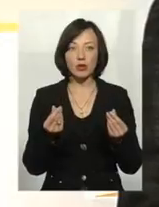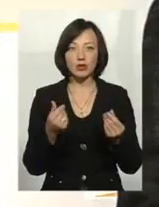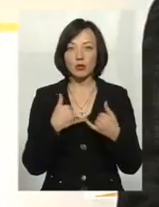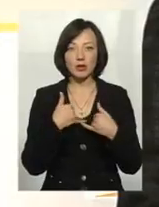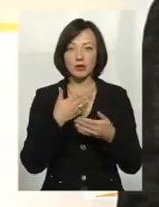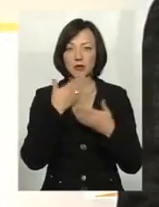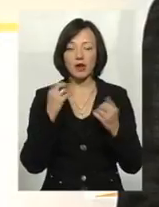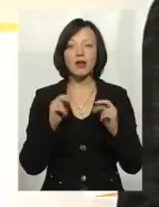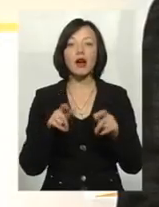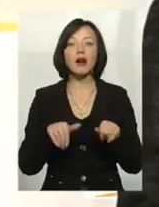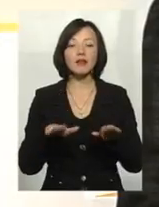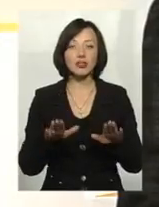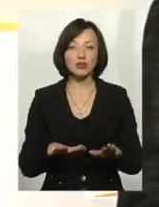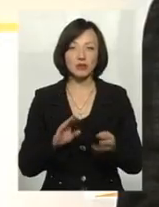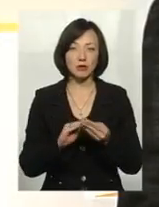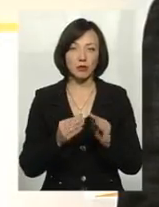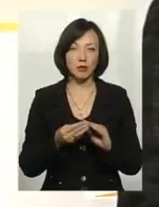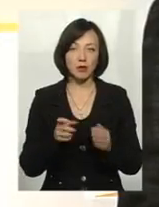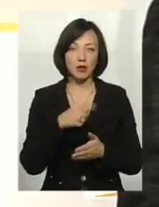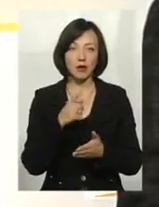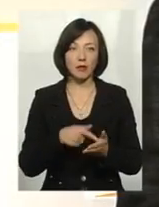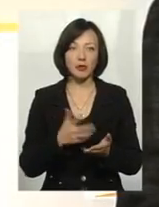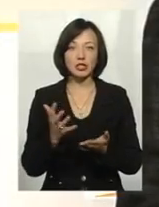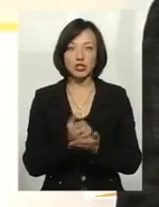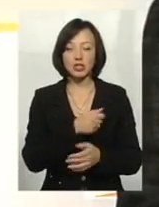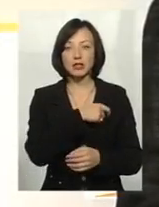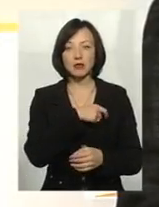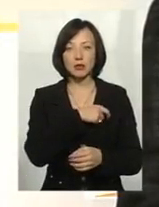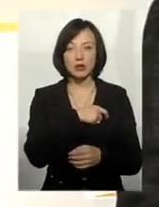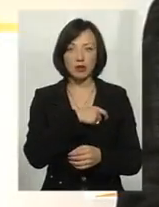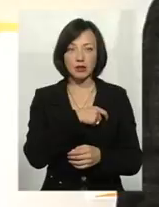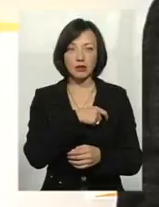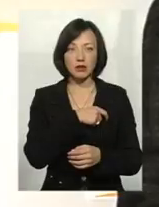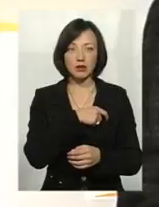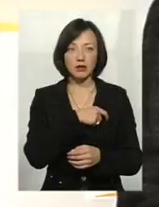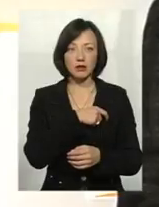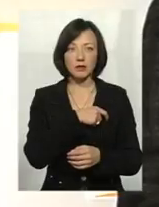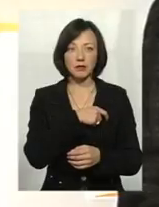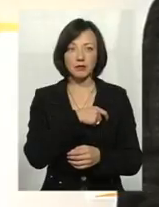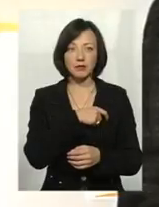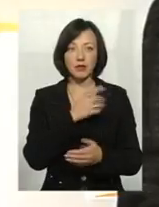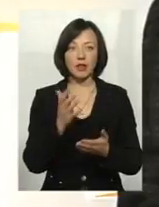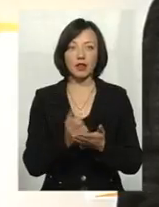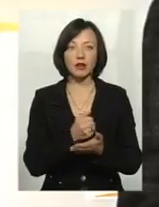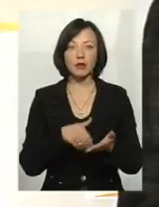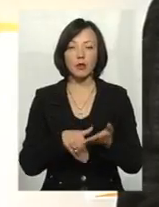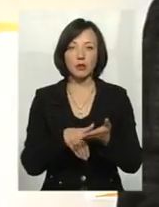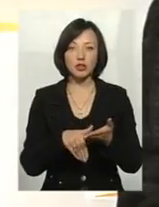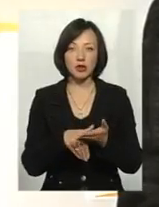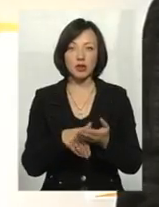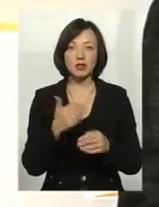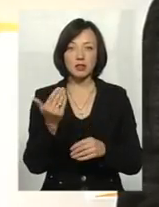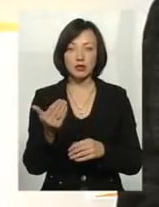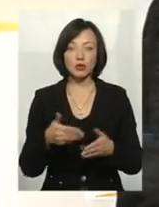немає. Як виходити з цієї ситуації? Найшли депутат, пана Галкина, Ліга 2, найшли помічника. З